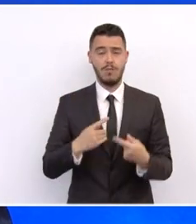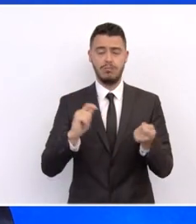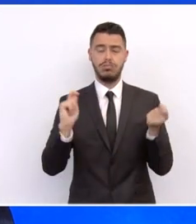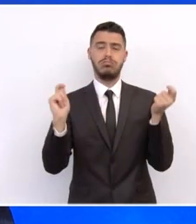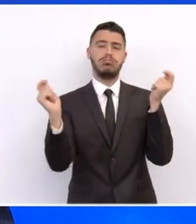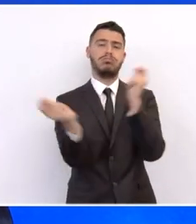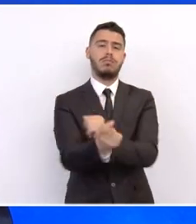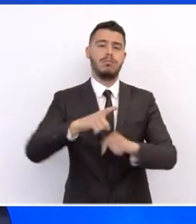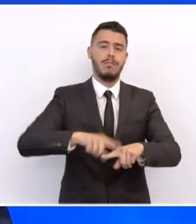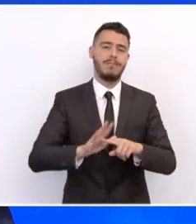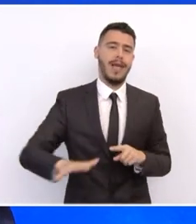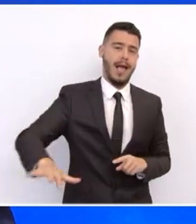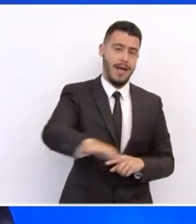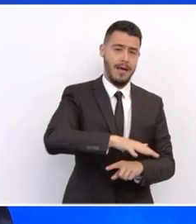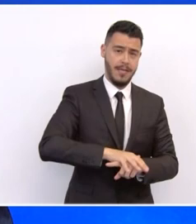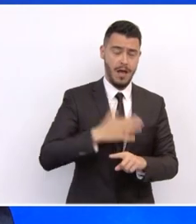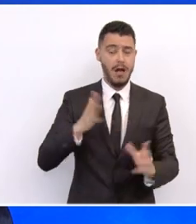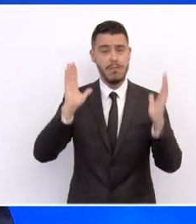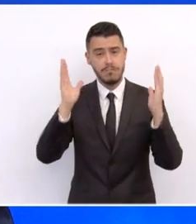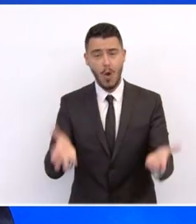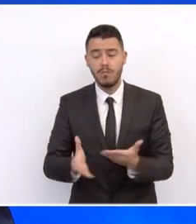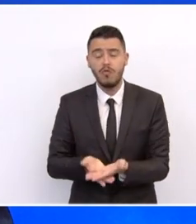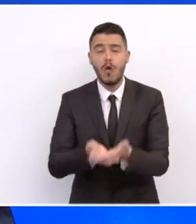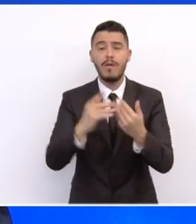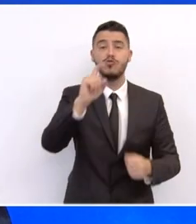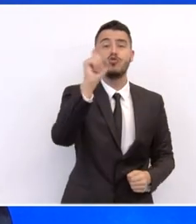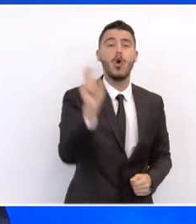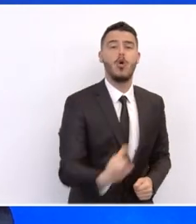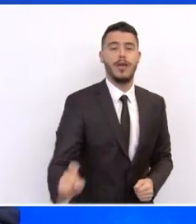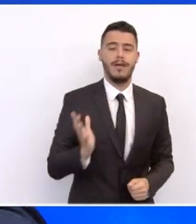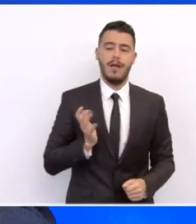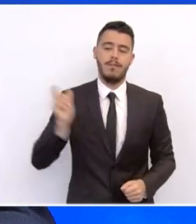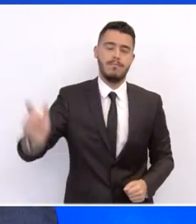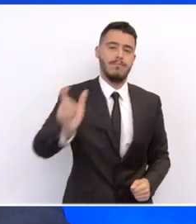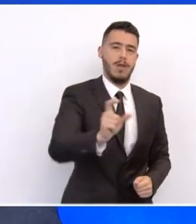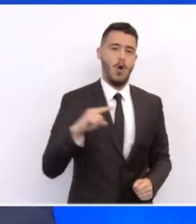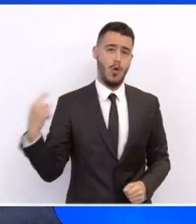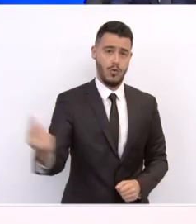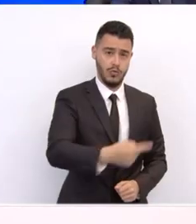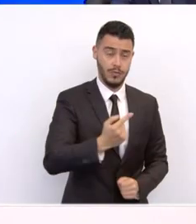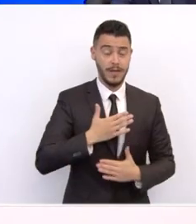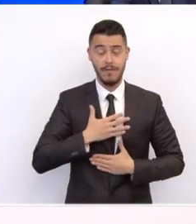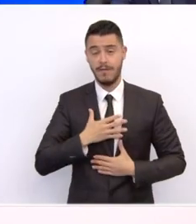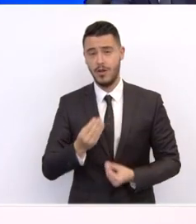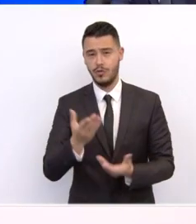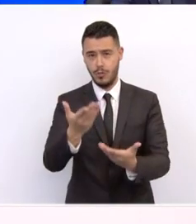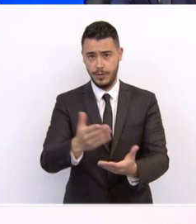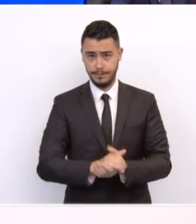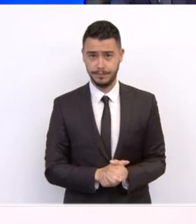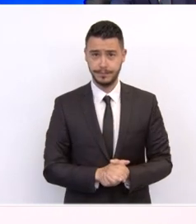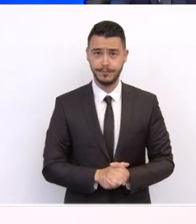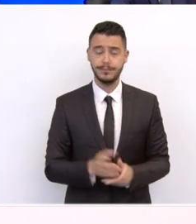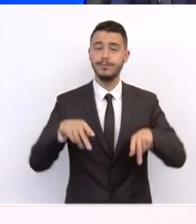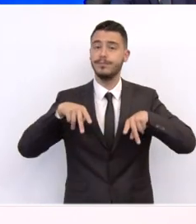καλύτερη τη ζωή κάθε Ελληνίδας και κάθε Έλληνα. Σας ευχαριστώ. Ευχαριστούμε πολύ κύριε Υπουργέ.